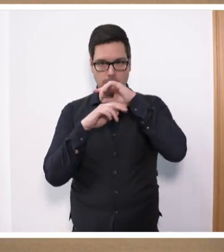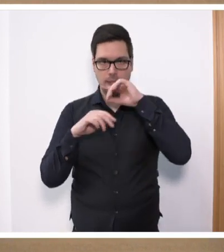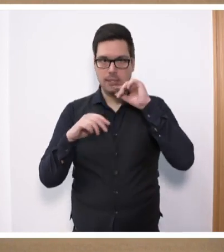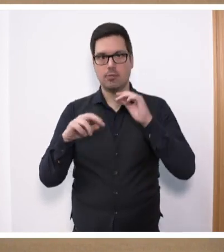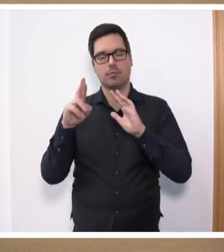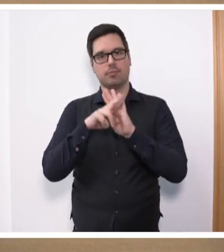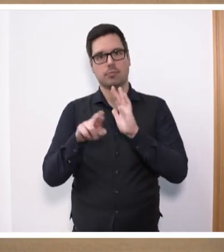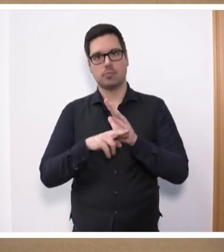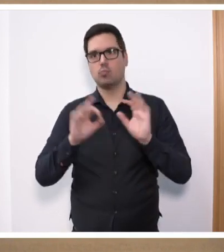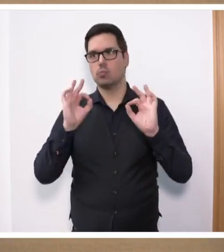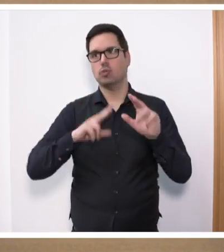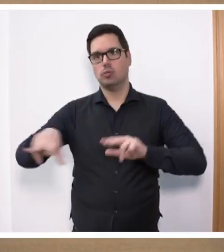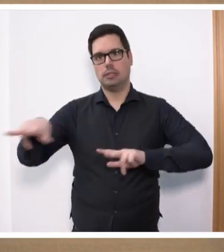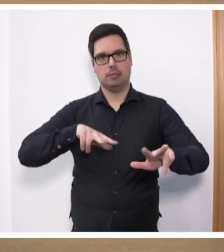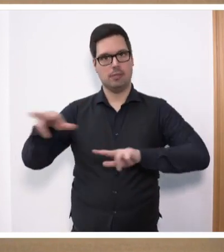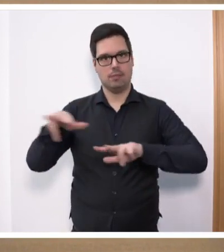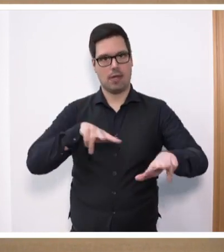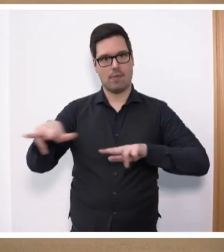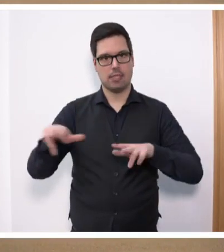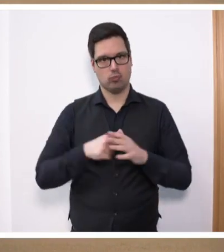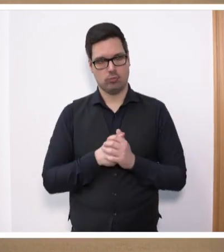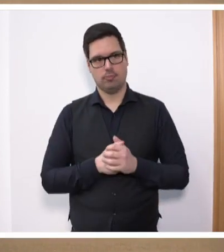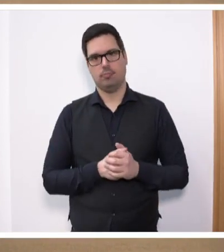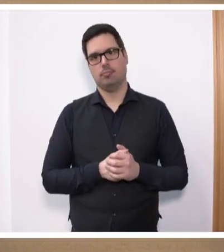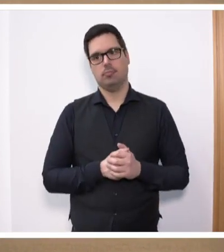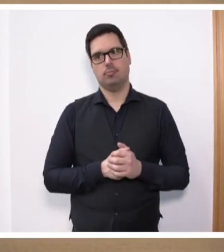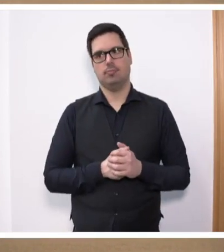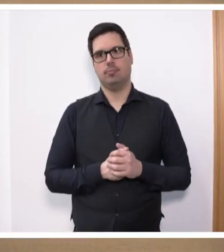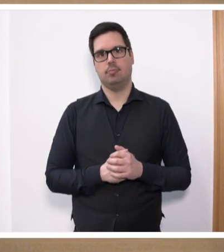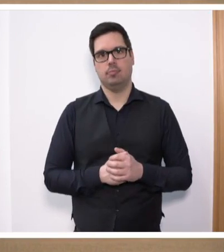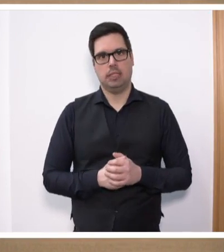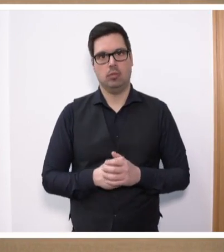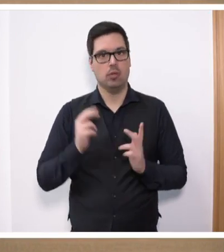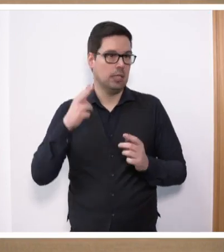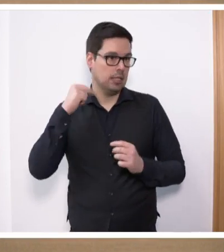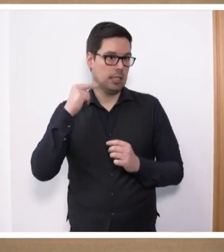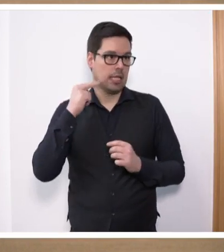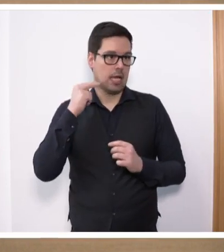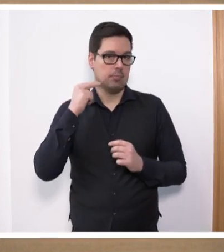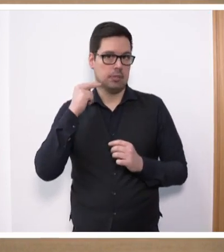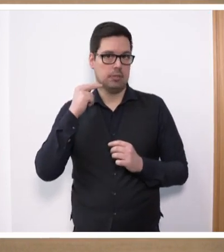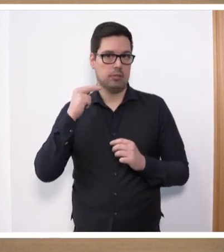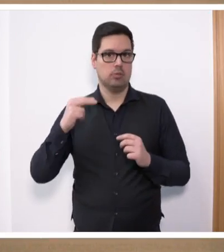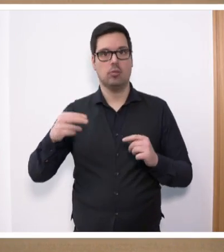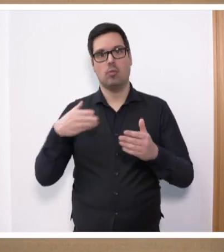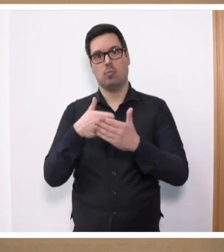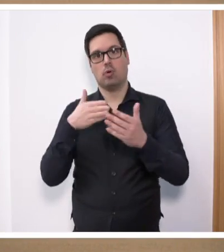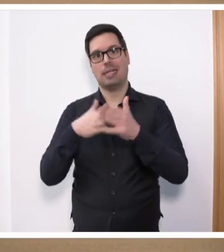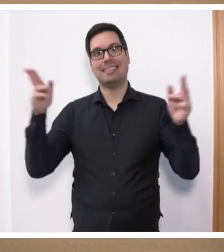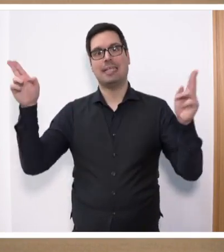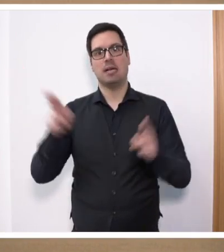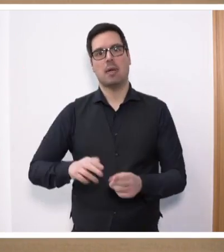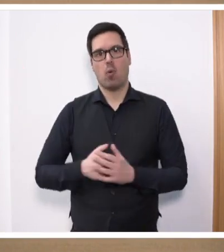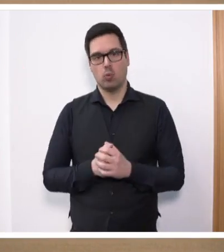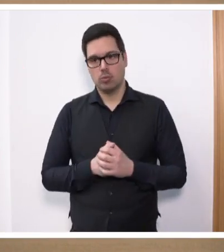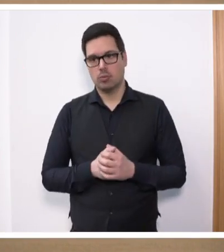eine gute Verwaltung den Herausforderungen nicht mehr begegnen kann. Und sei es auch im Namen des Bürokratieabbaus. Es ist doch lächerlich